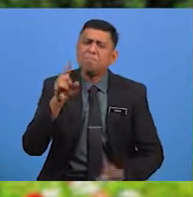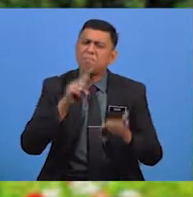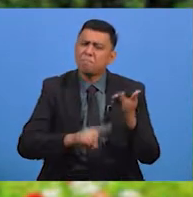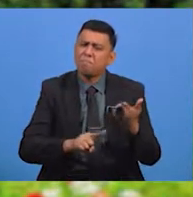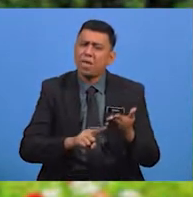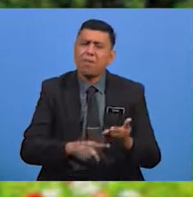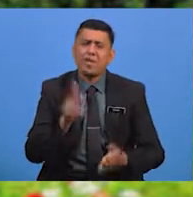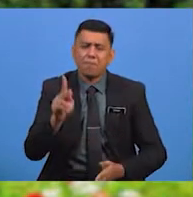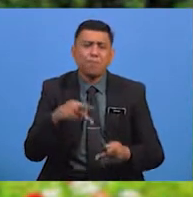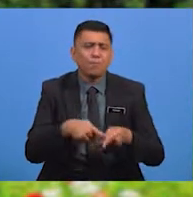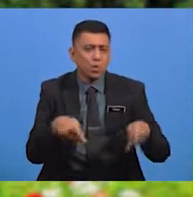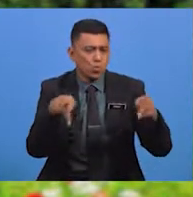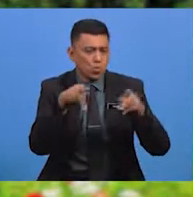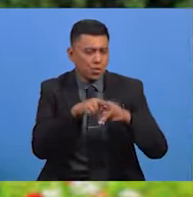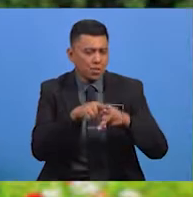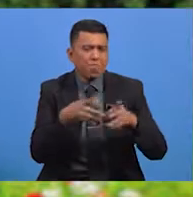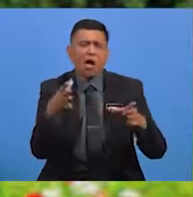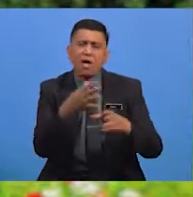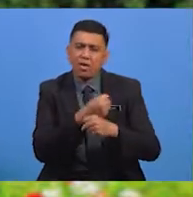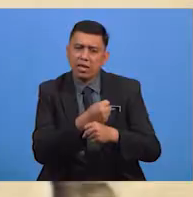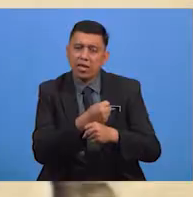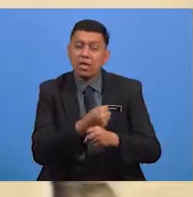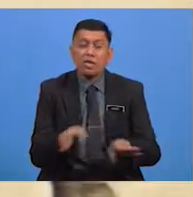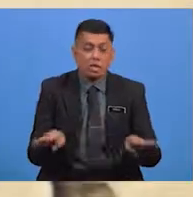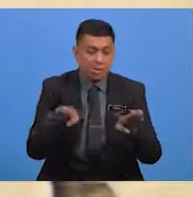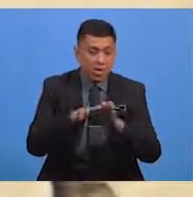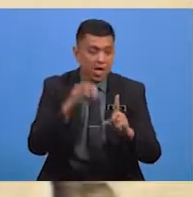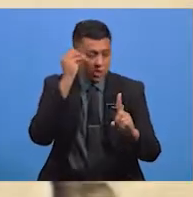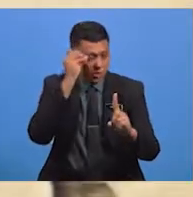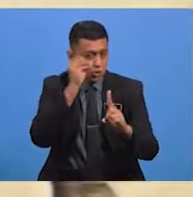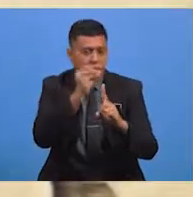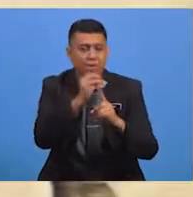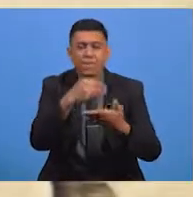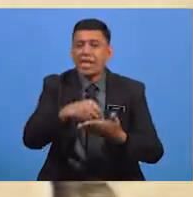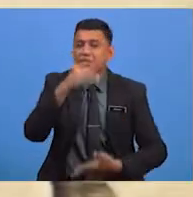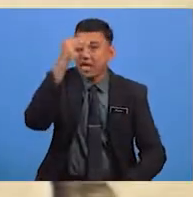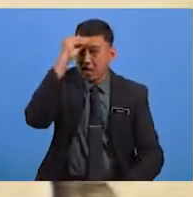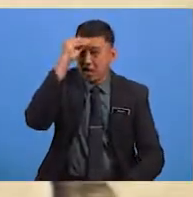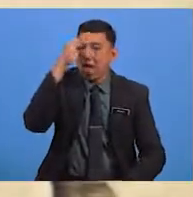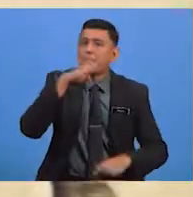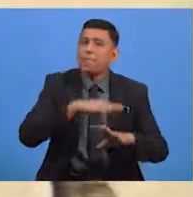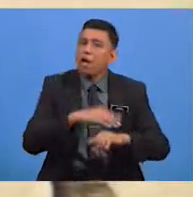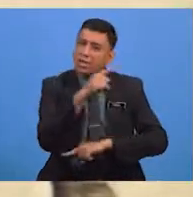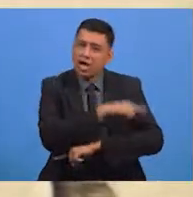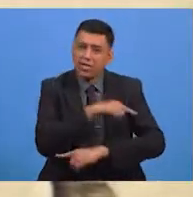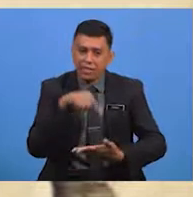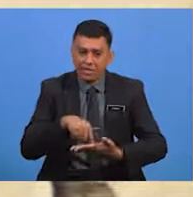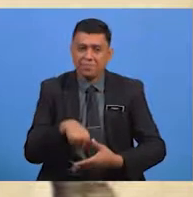yang perlu murid-murid peroleh sebagai objektif pembelajaran kita pada hari ini?